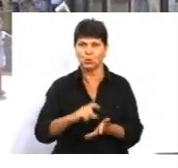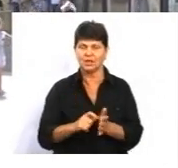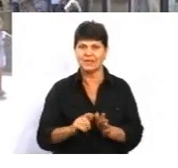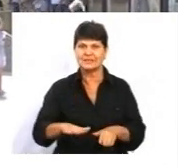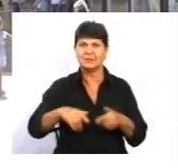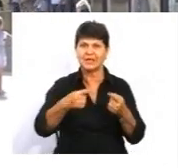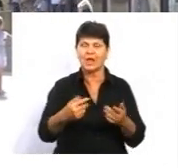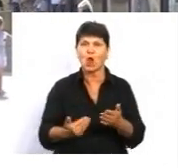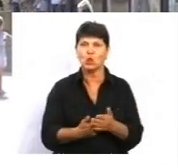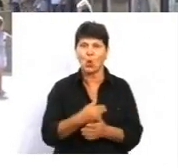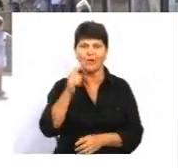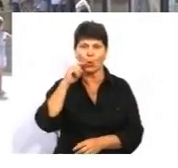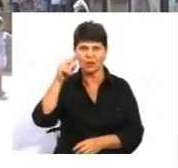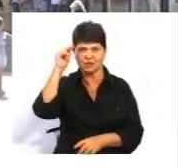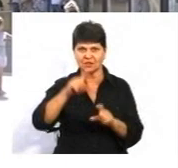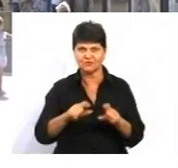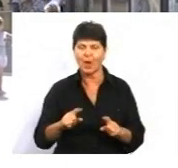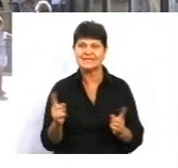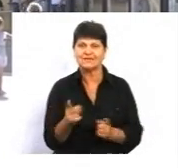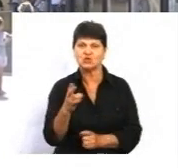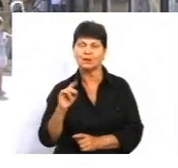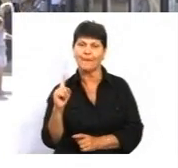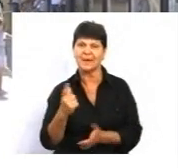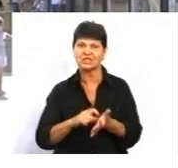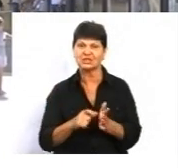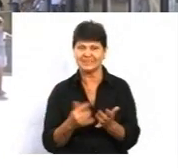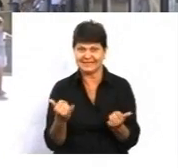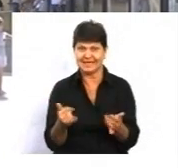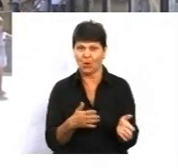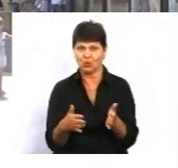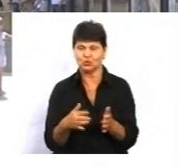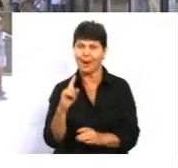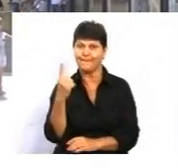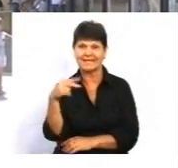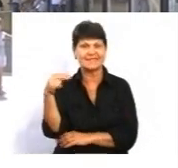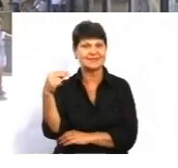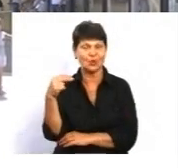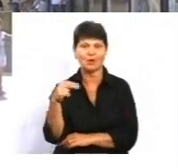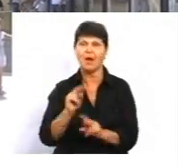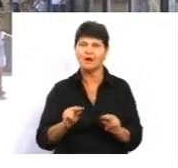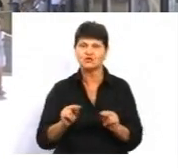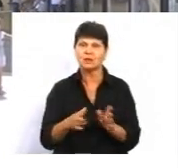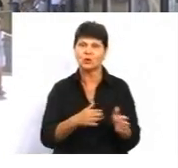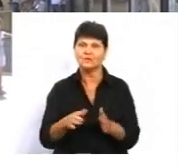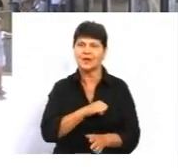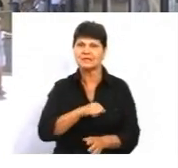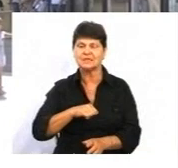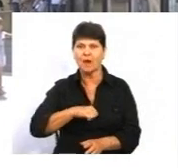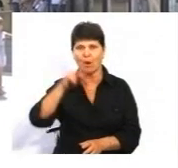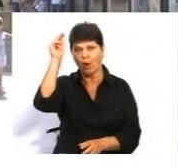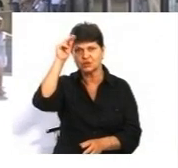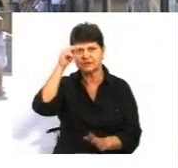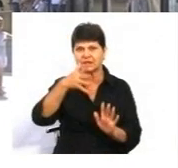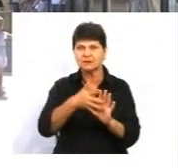українську школу, звичайно, першокласники, які вже готуються ось до першого дзвоника. Вчителі готувалися, самоосвітою займалися, тобто вони